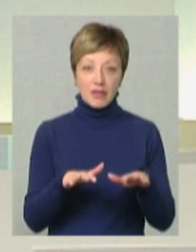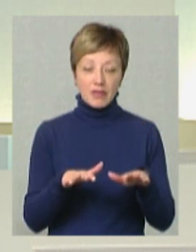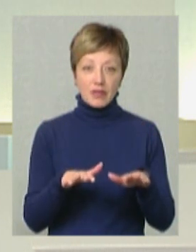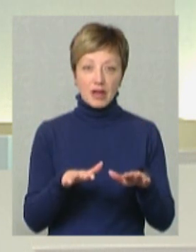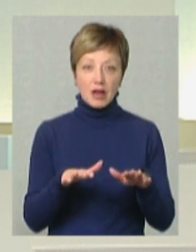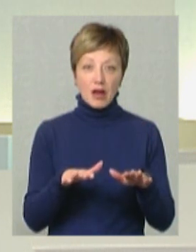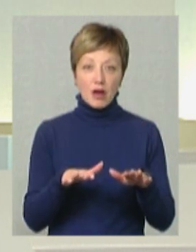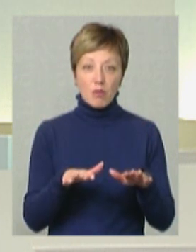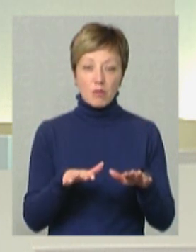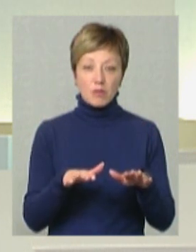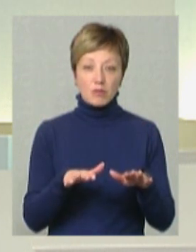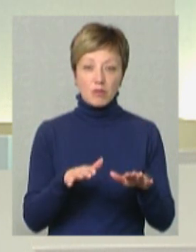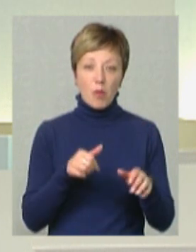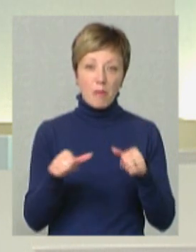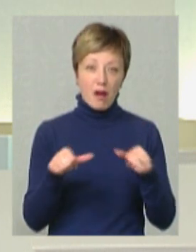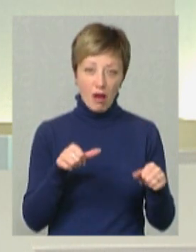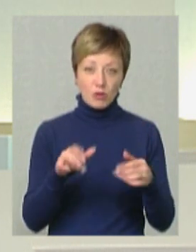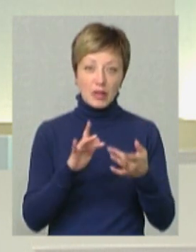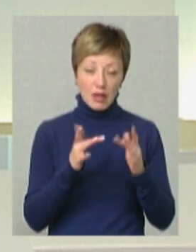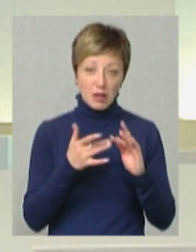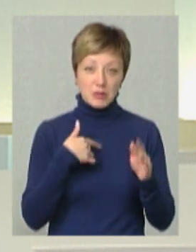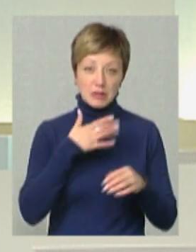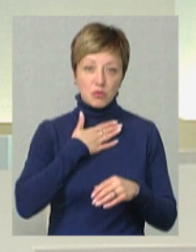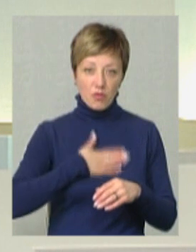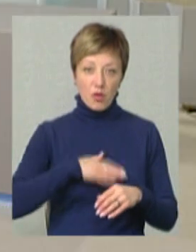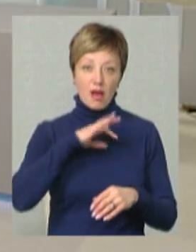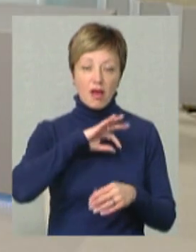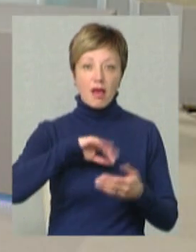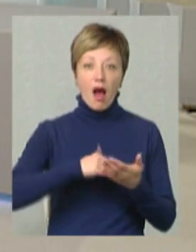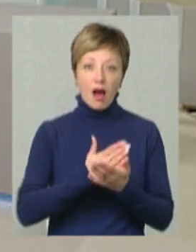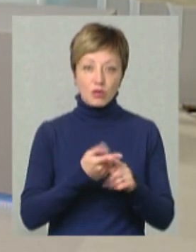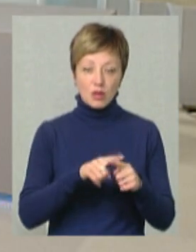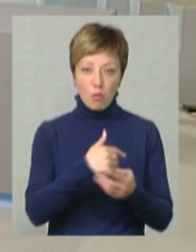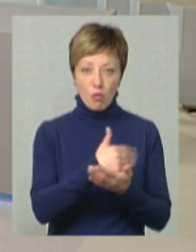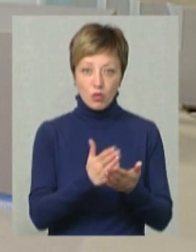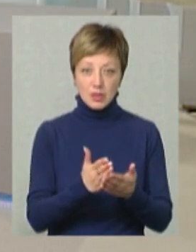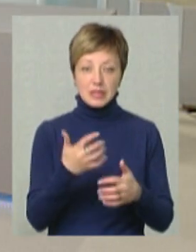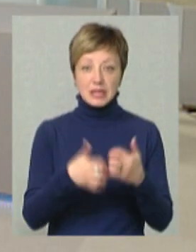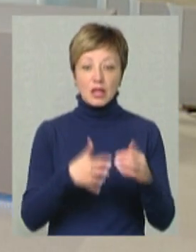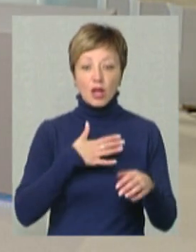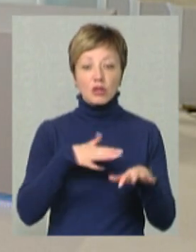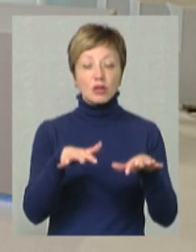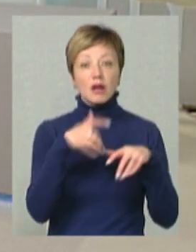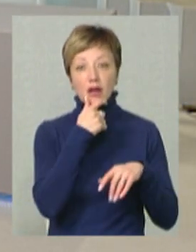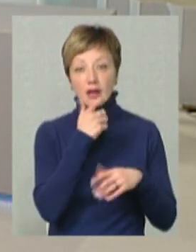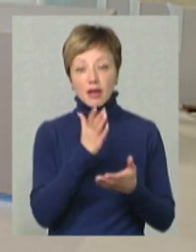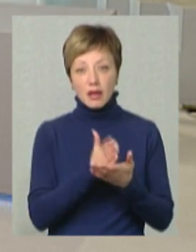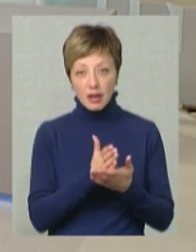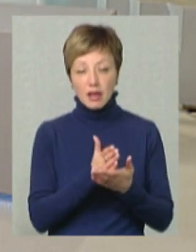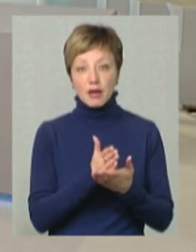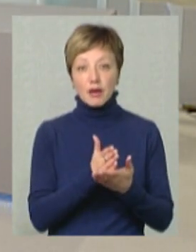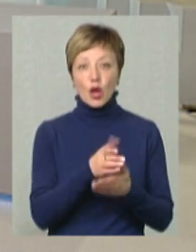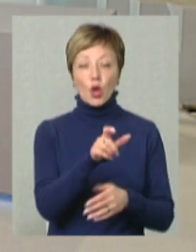ми з задоволенням якістю цієї послуги. Ви знаєте, серед нашої глядацької аудиторії є,